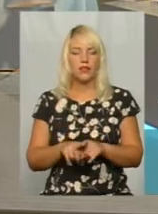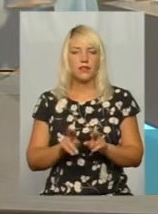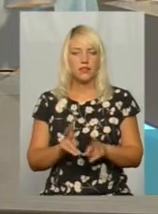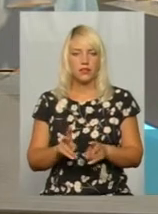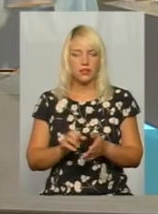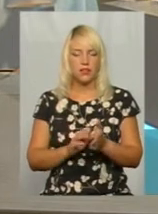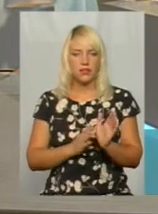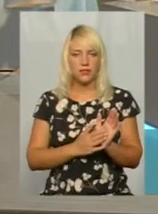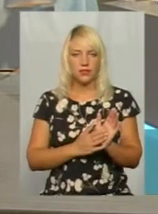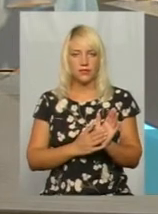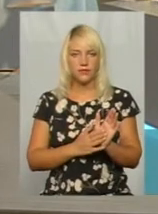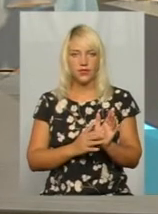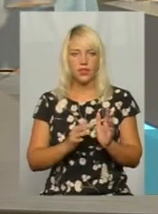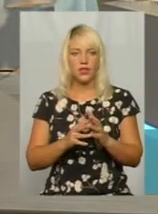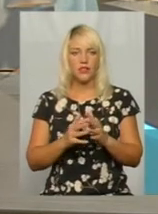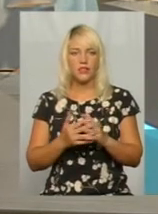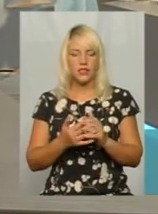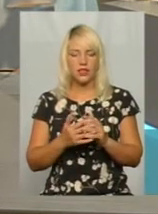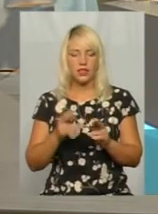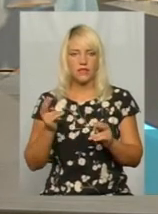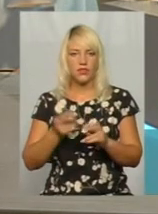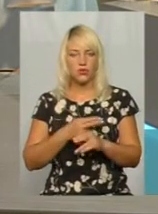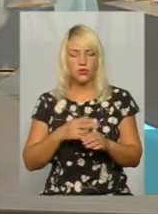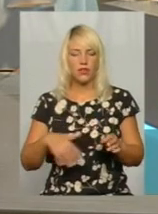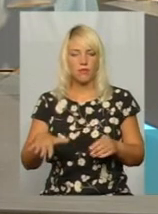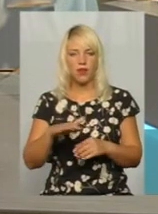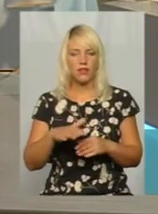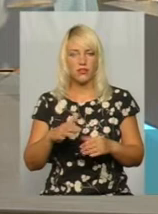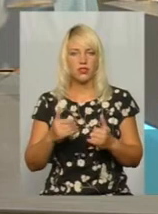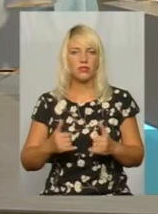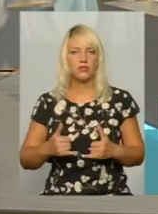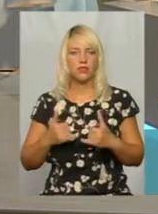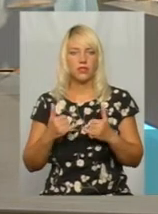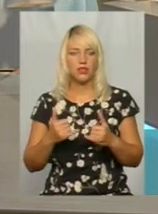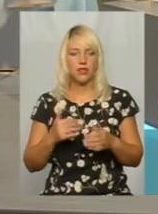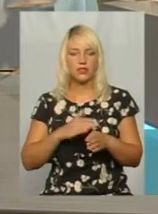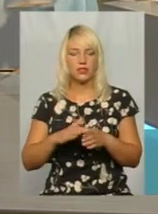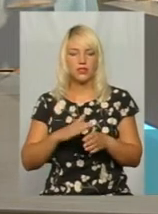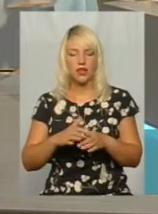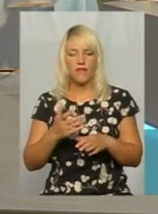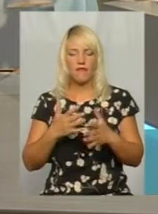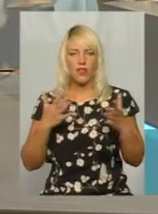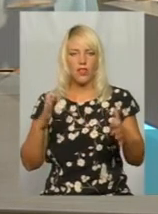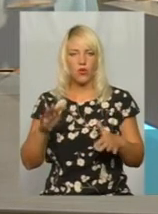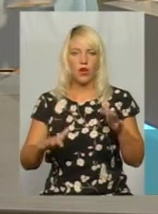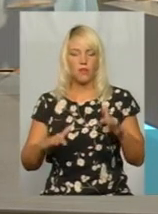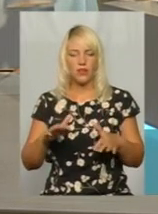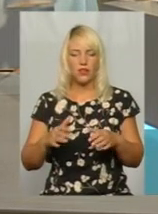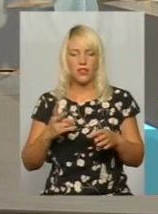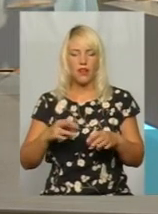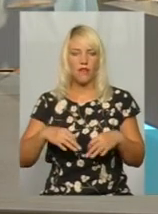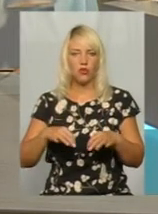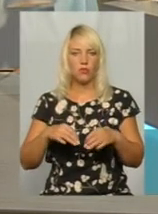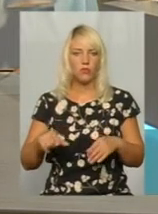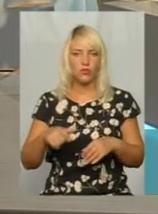селах відсутні майданчики для здійснювання габаритно-вагового контролю. На автомобільних дорогах